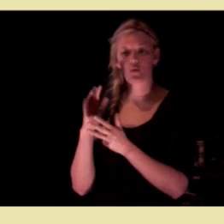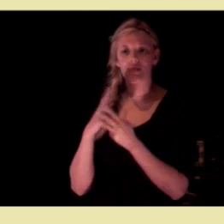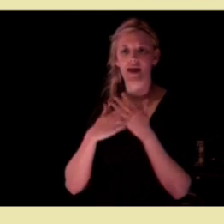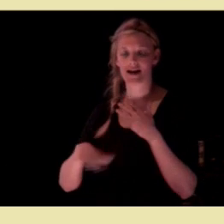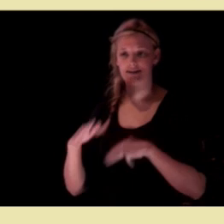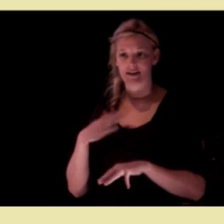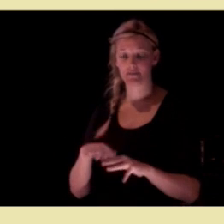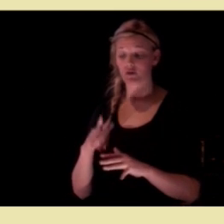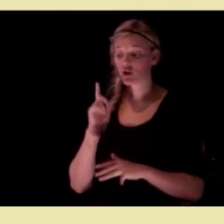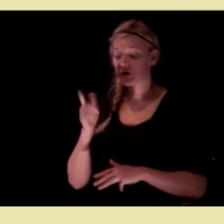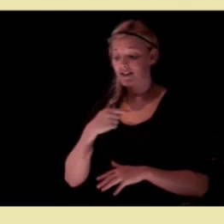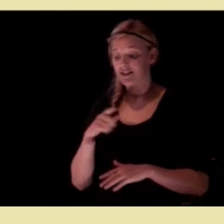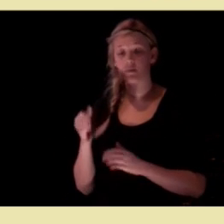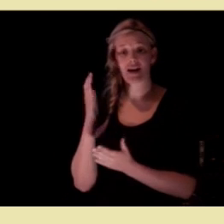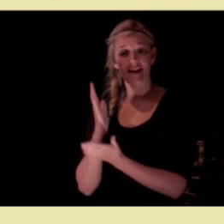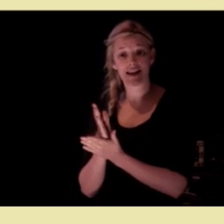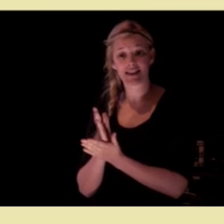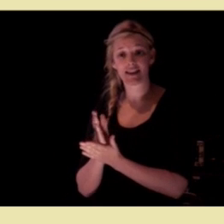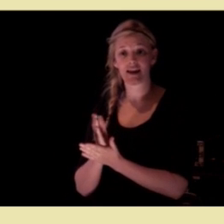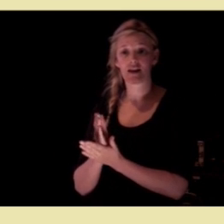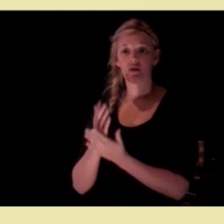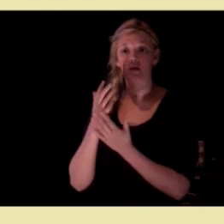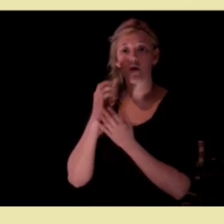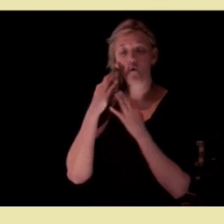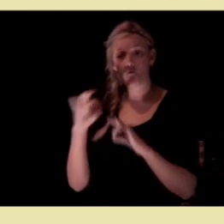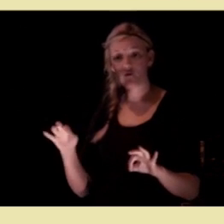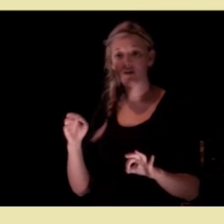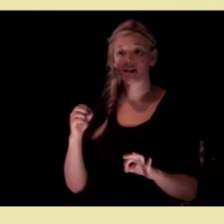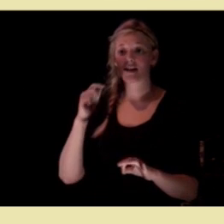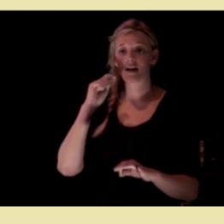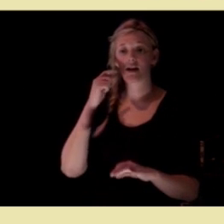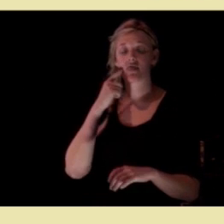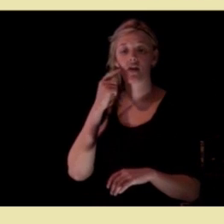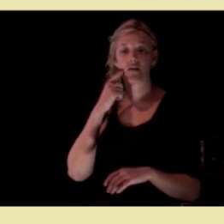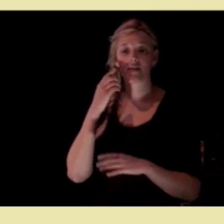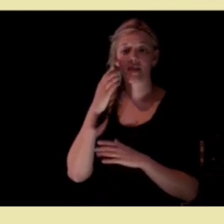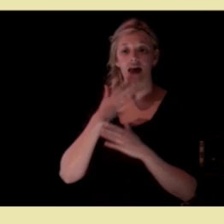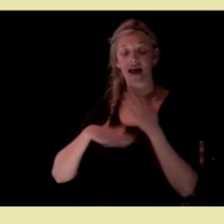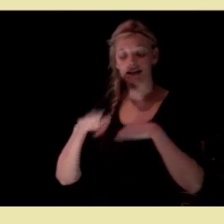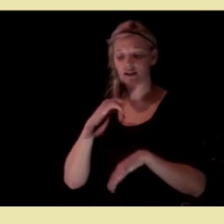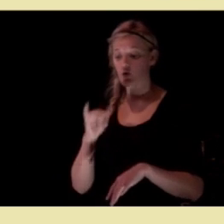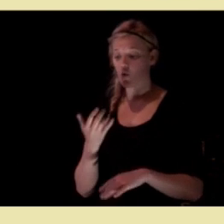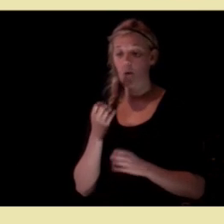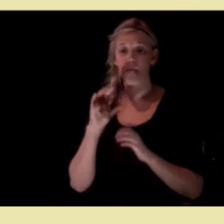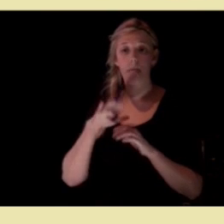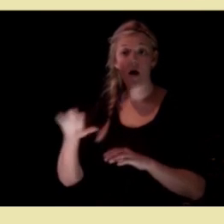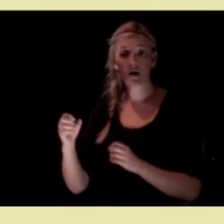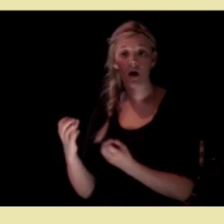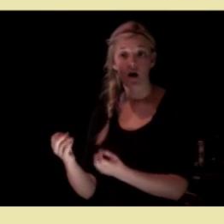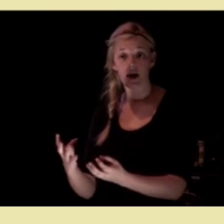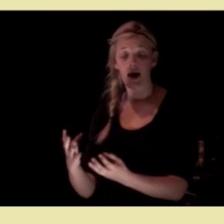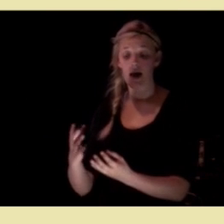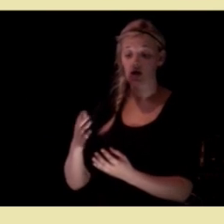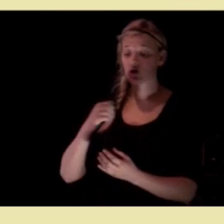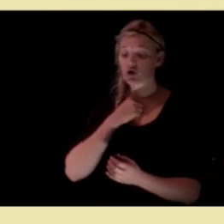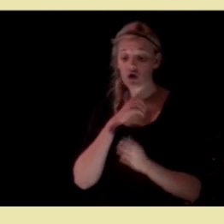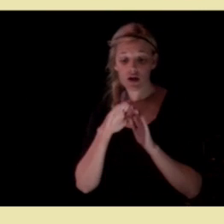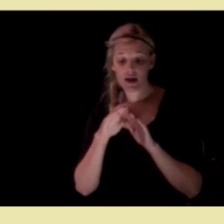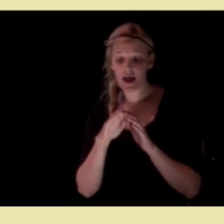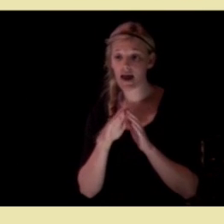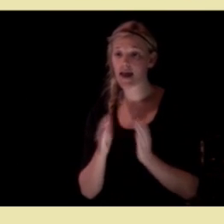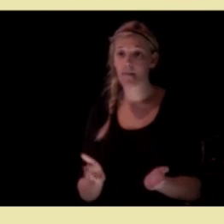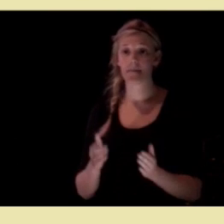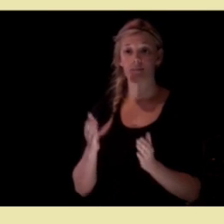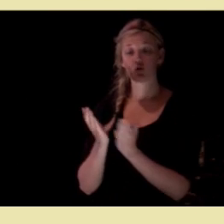de som har rett til offentlig tannhelse, de går enten i barnehage, i skole, er på sykehjemmet